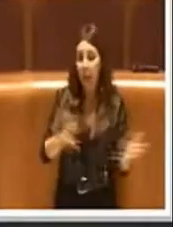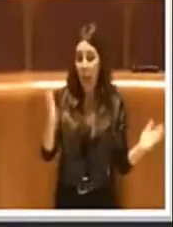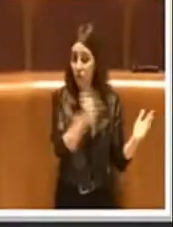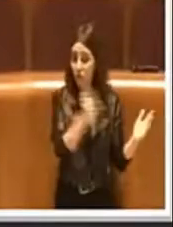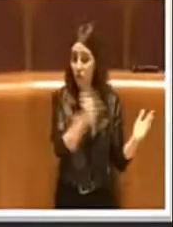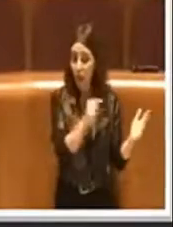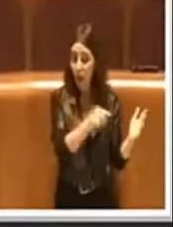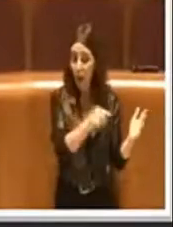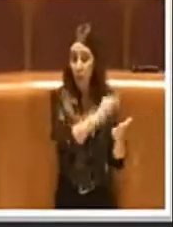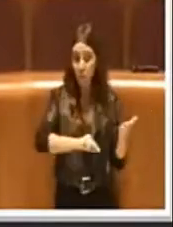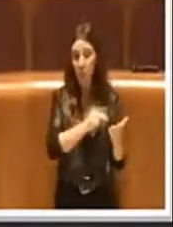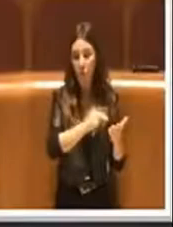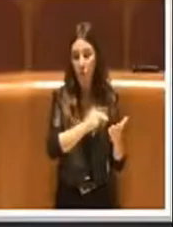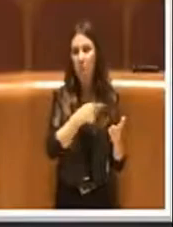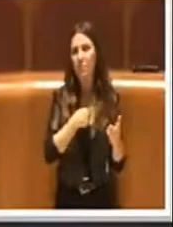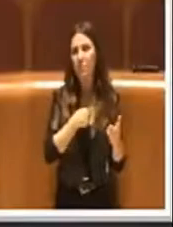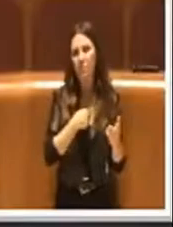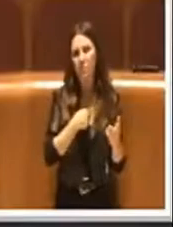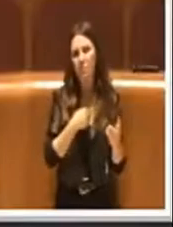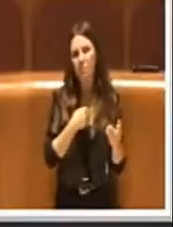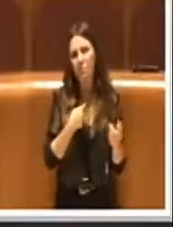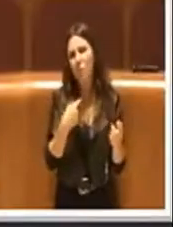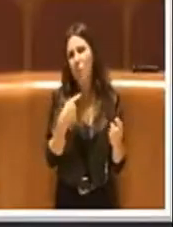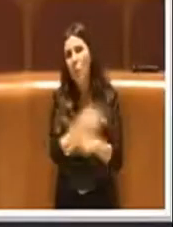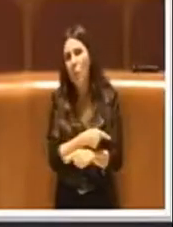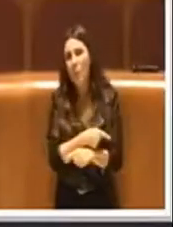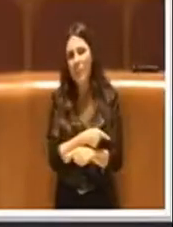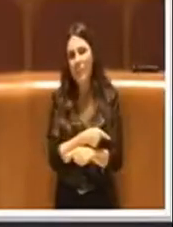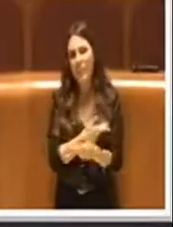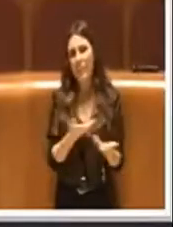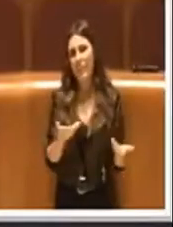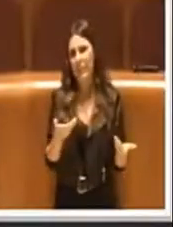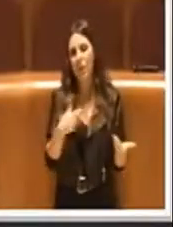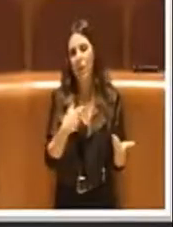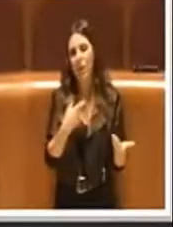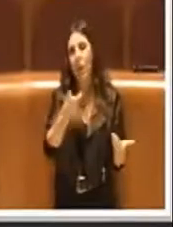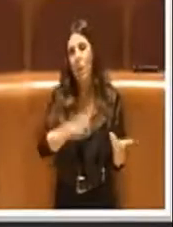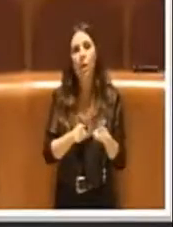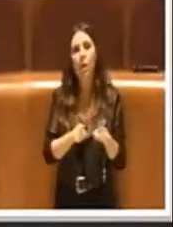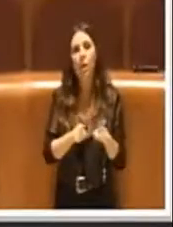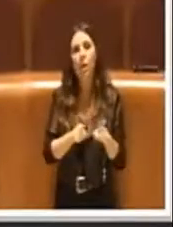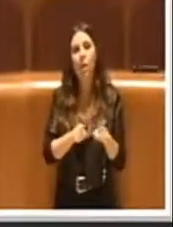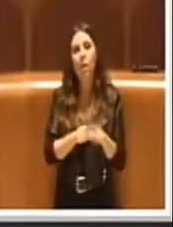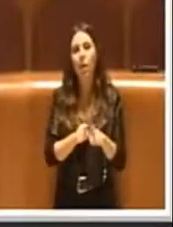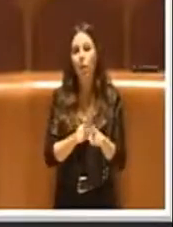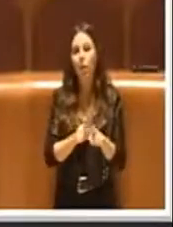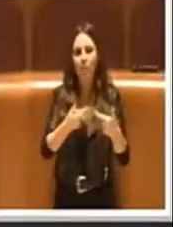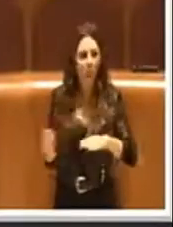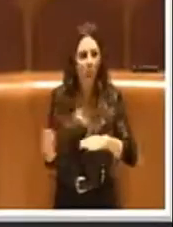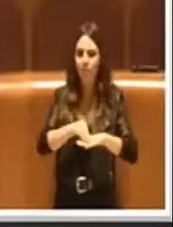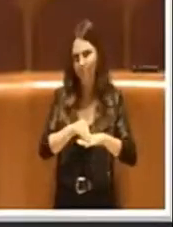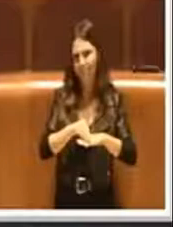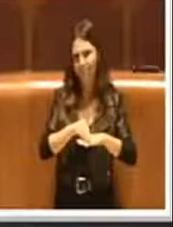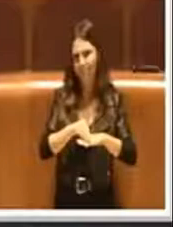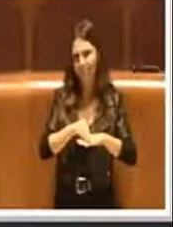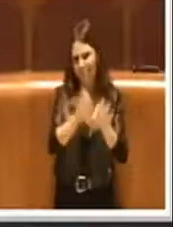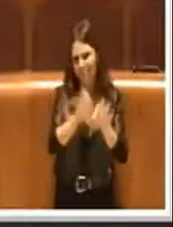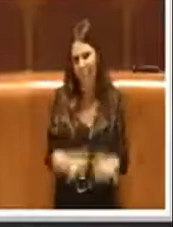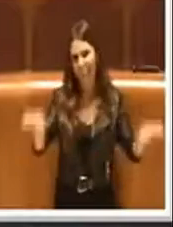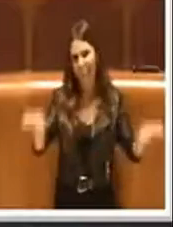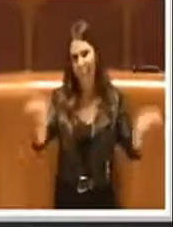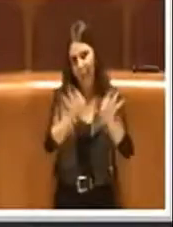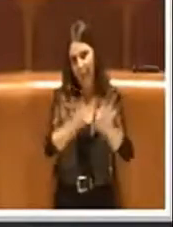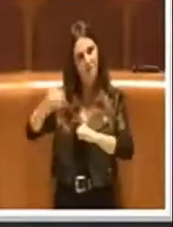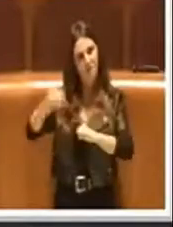in senso contrario questo ordine del giorno perché nulla aggiunge a quello che già sta facendo questa